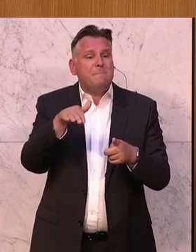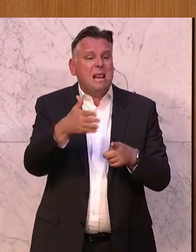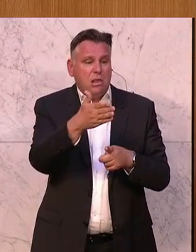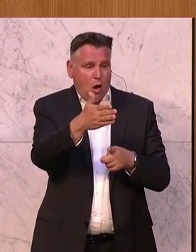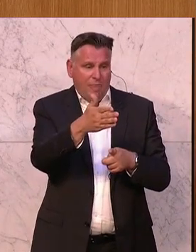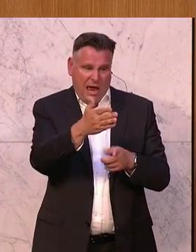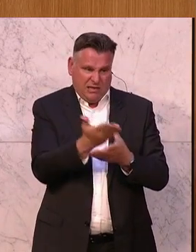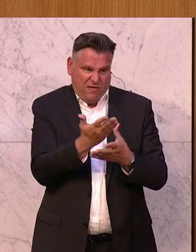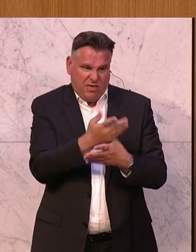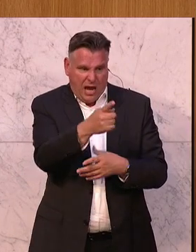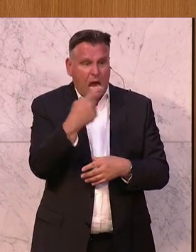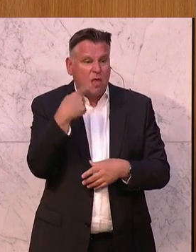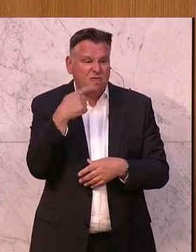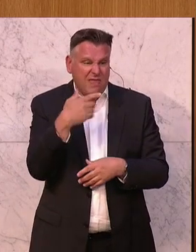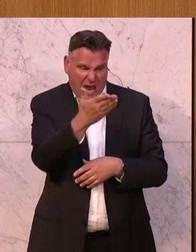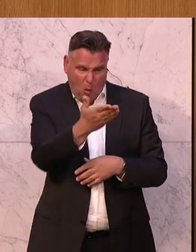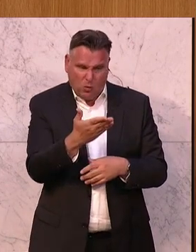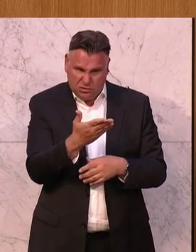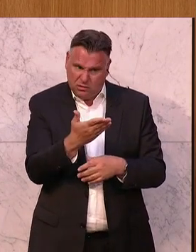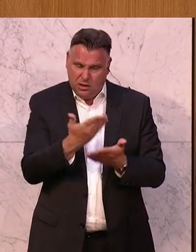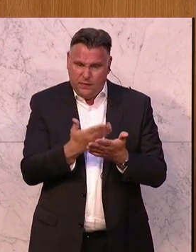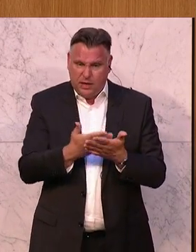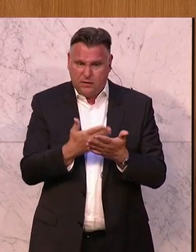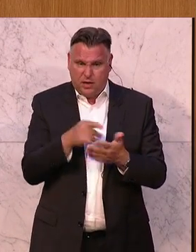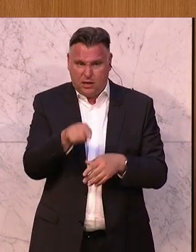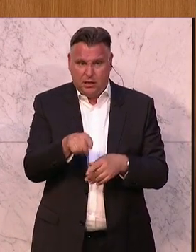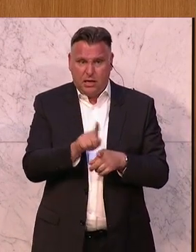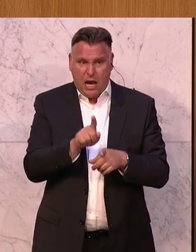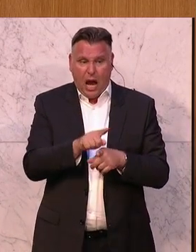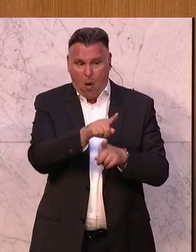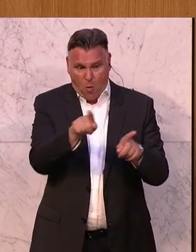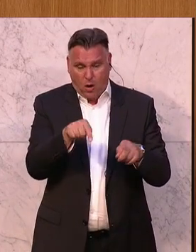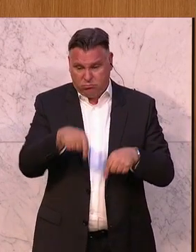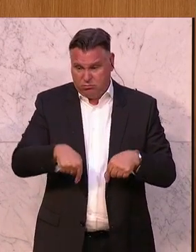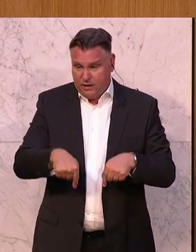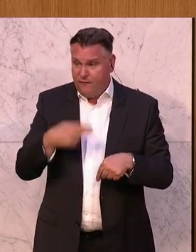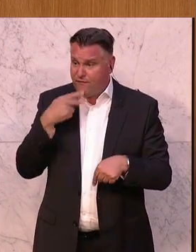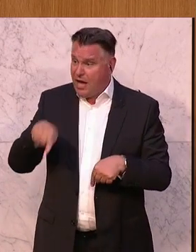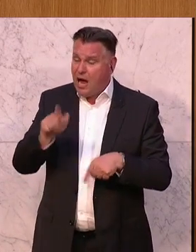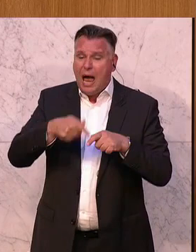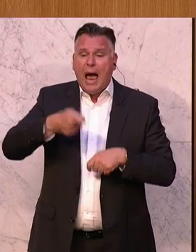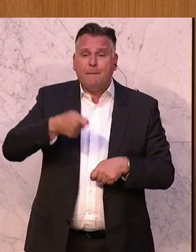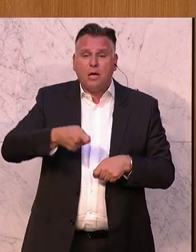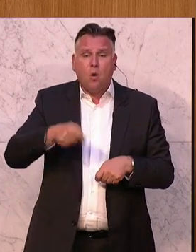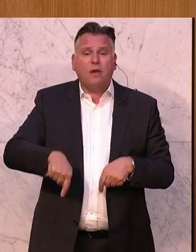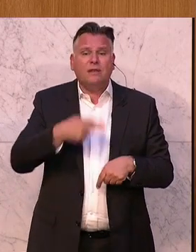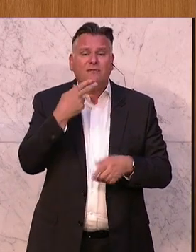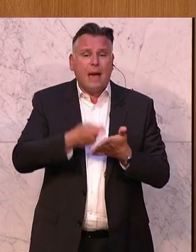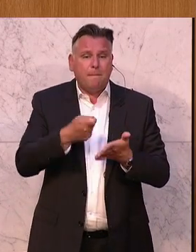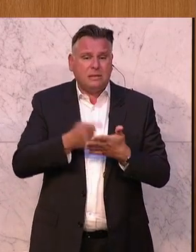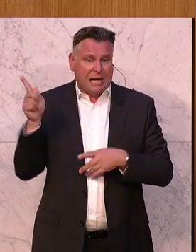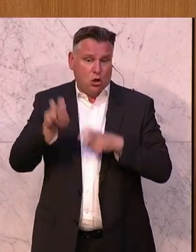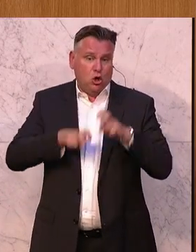Neos, sich besinnen darum, der Bezug der Abgeordneten hier wird von Steuerzahlerinnen und Steuerzahler bezahlt,